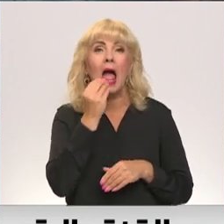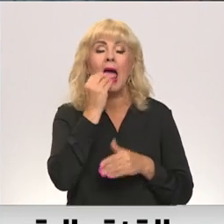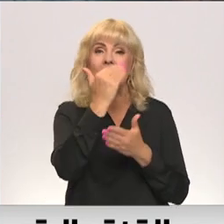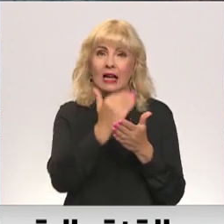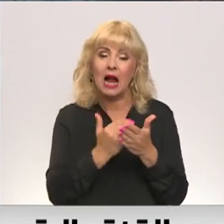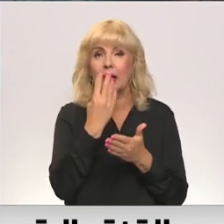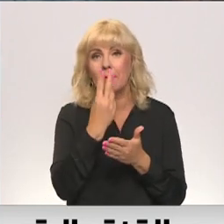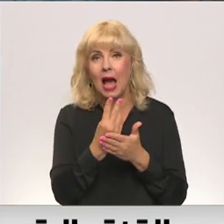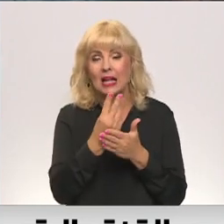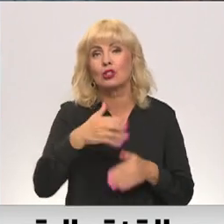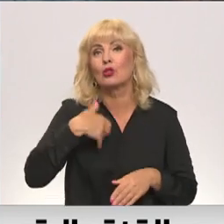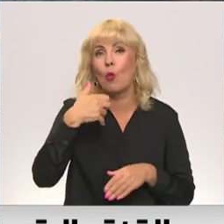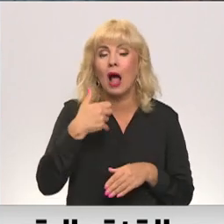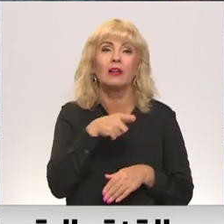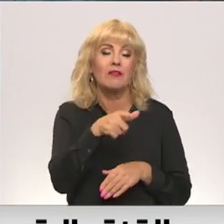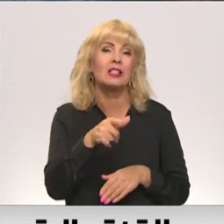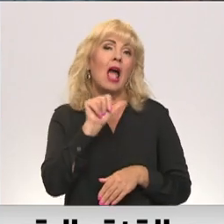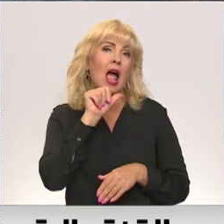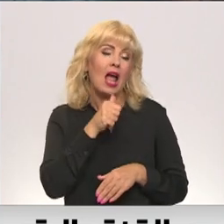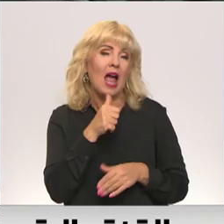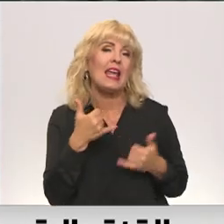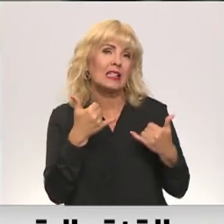skolēnu visvairāk iecienītie ēdieni.